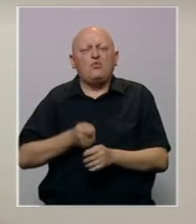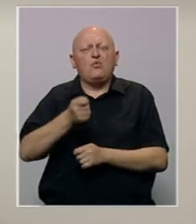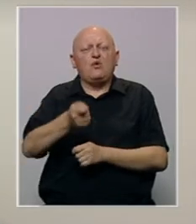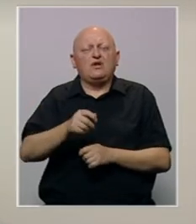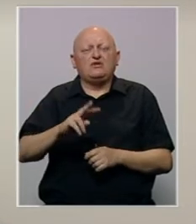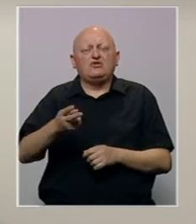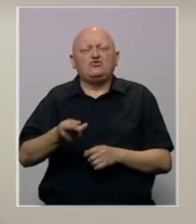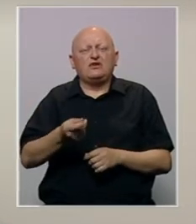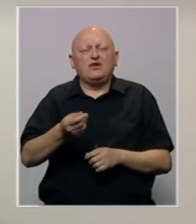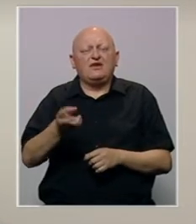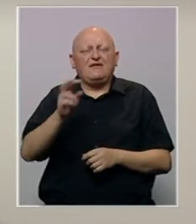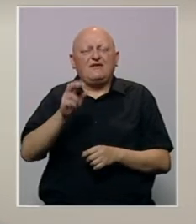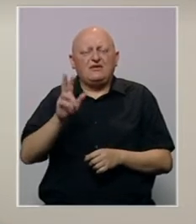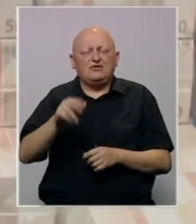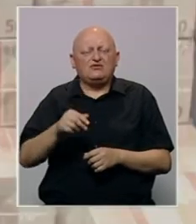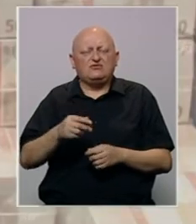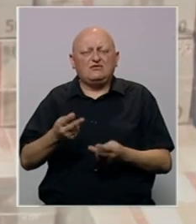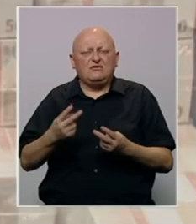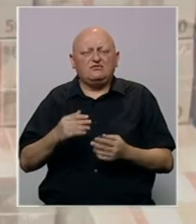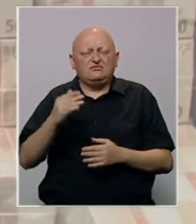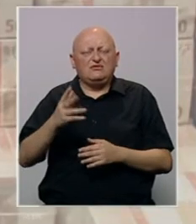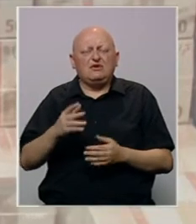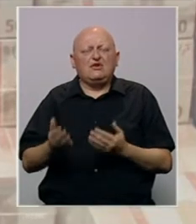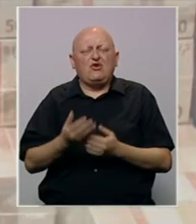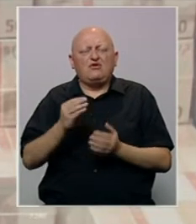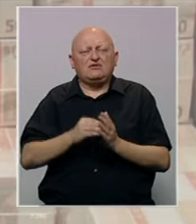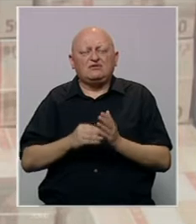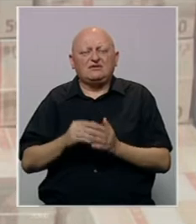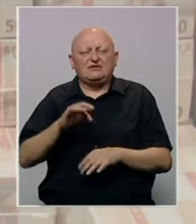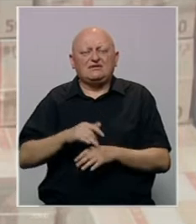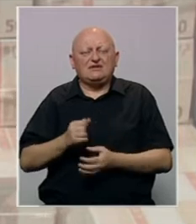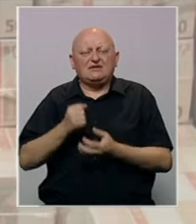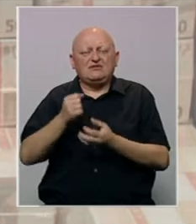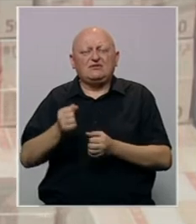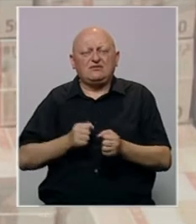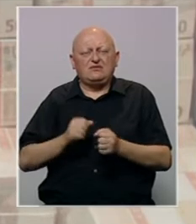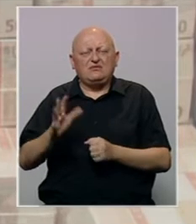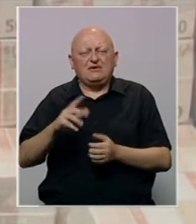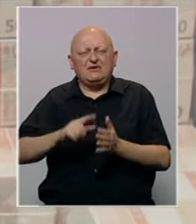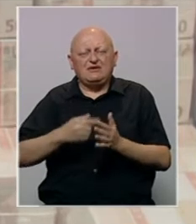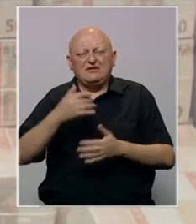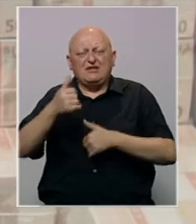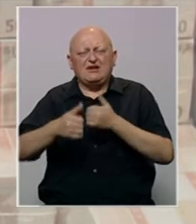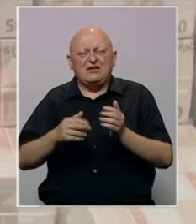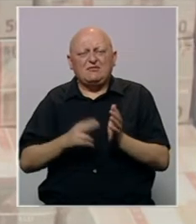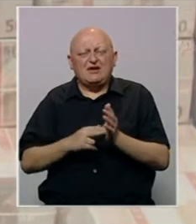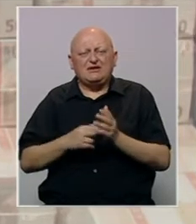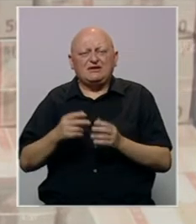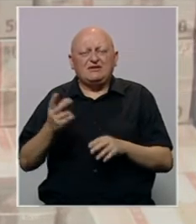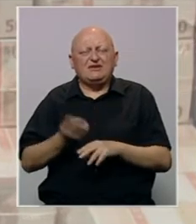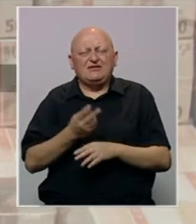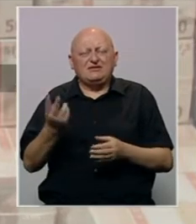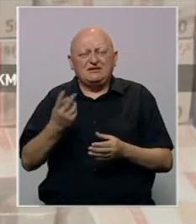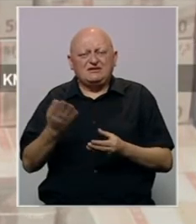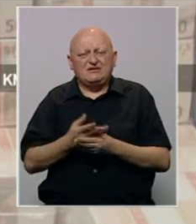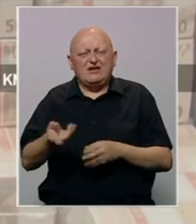u neke druge valute koje imaju rast vrijednosti. Prema najnovim podacima, centralna banka upravlja sa 15,9 milijardi maraka deviznih rezervi.